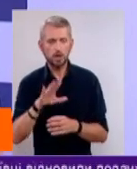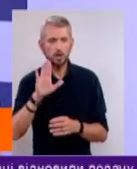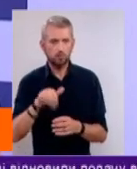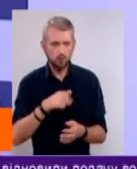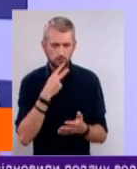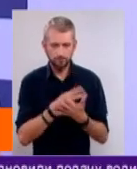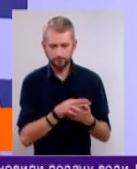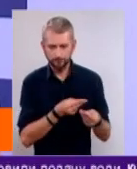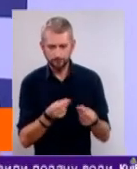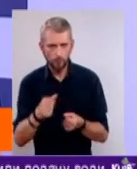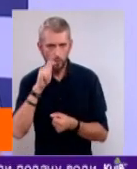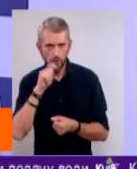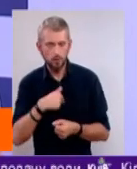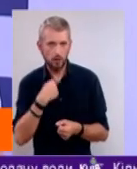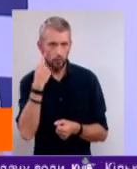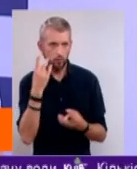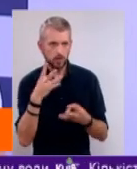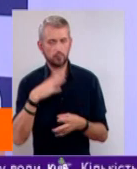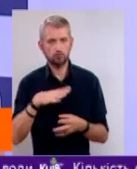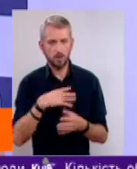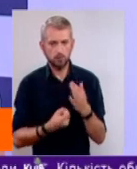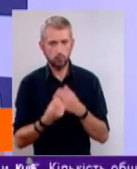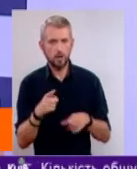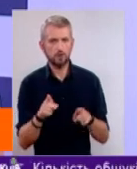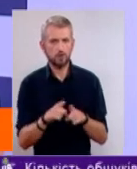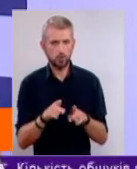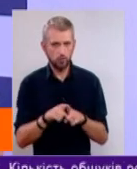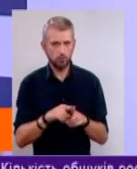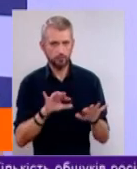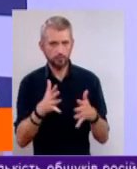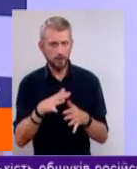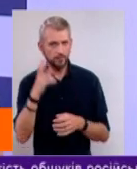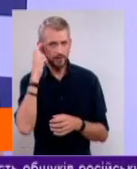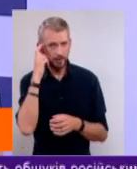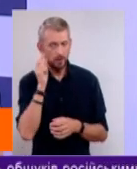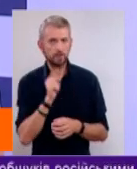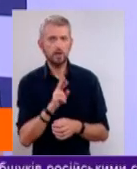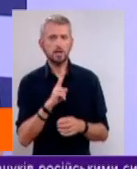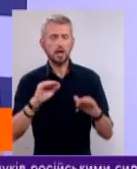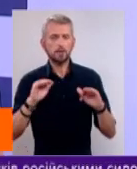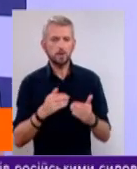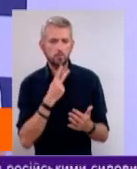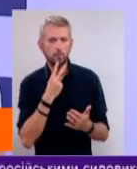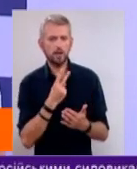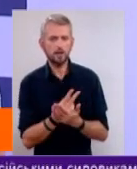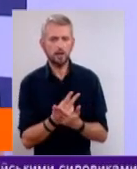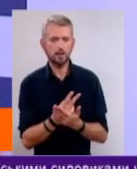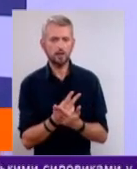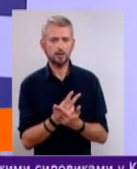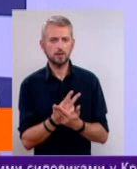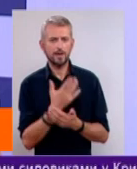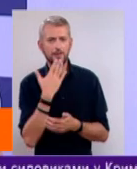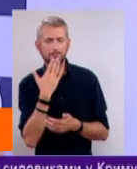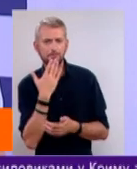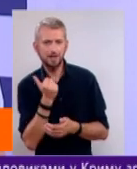відображаються в Україні. І, я думаю, нам варто очікати появу такого мітингу і в Києві. Але він, як мінімум, виглядає мило